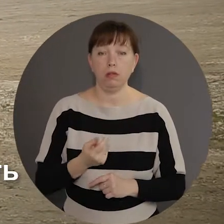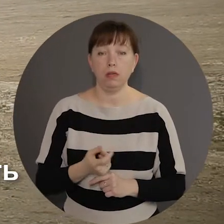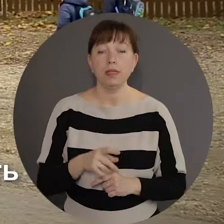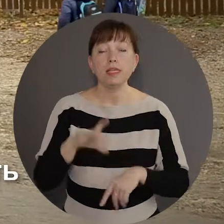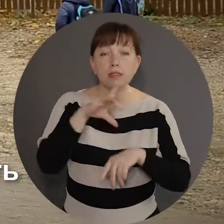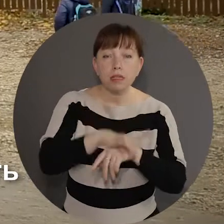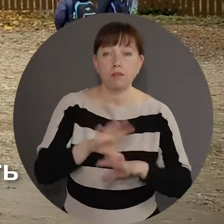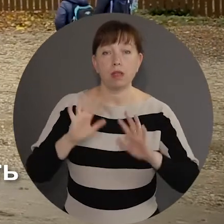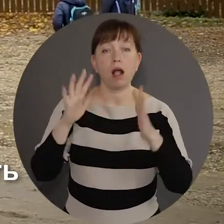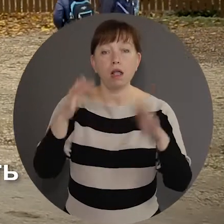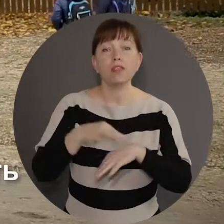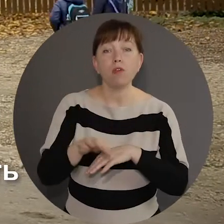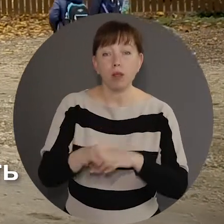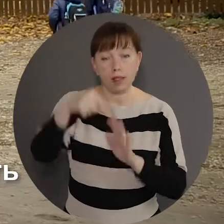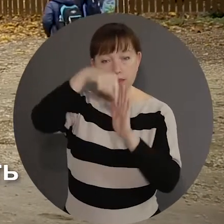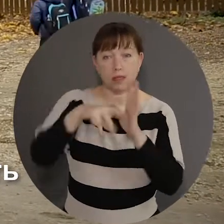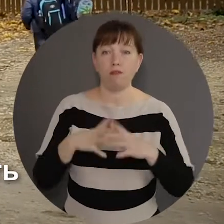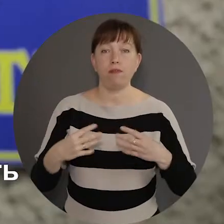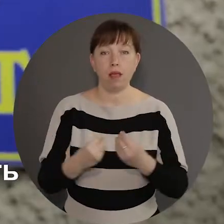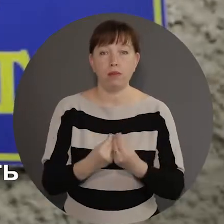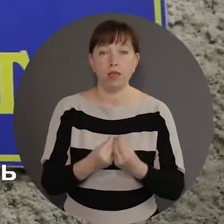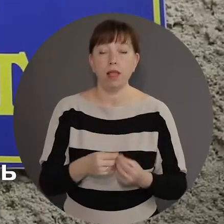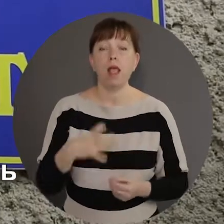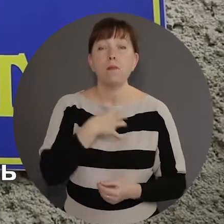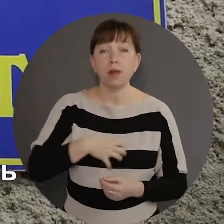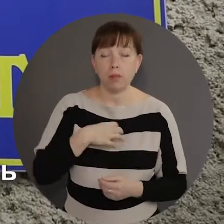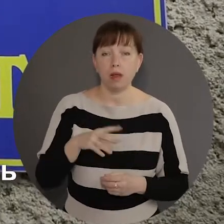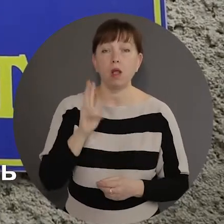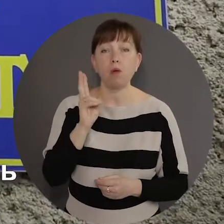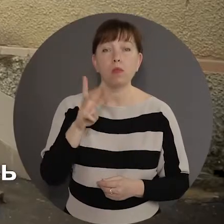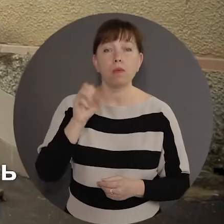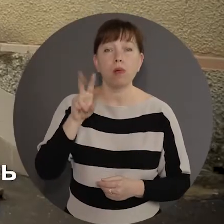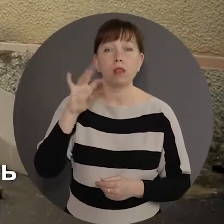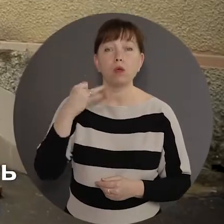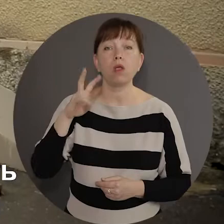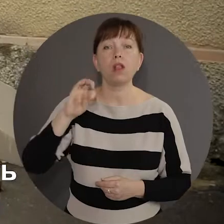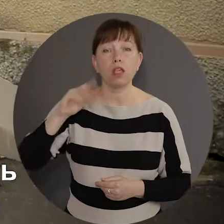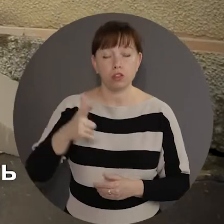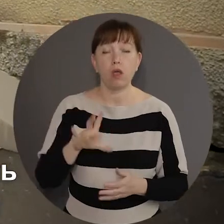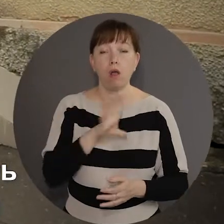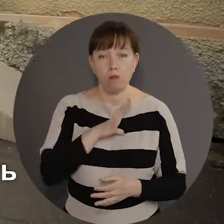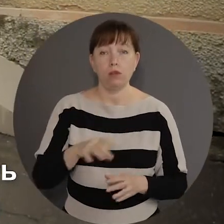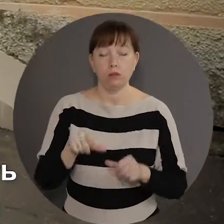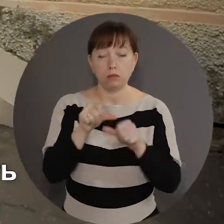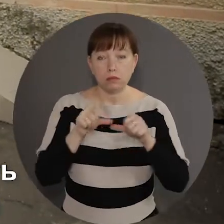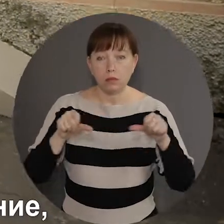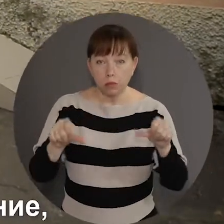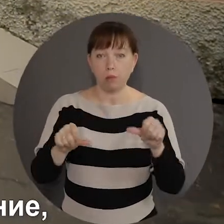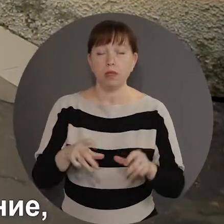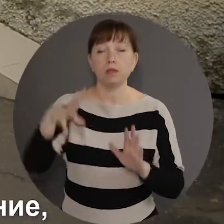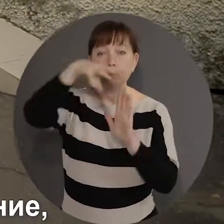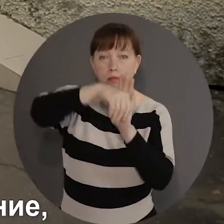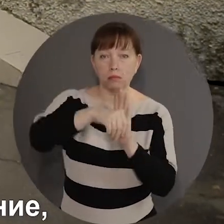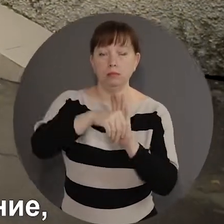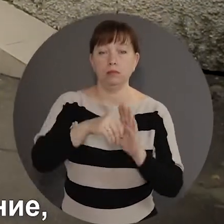identificăm cazurile de violență în familie. În primărie Comune Manoileș a fost insipit o echipă multidisciplinare, care